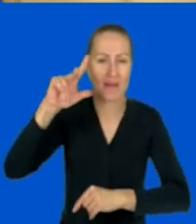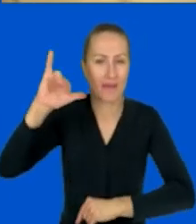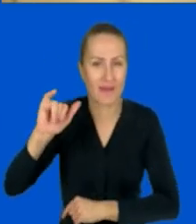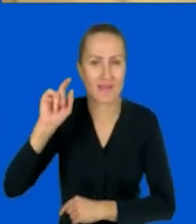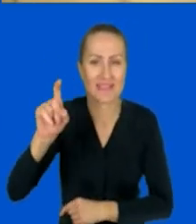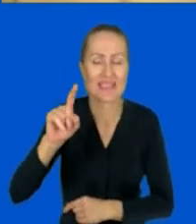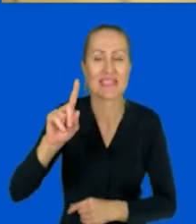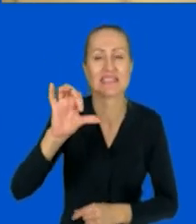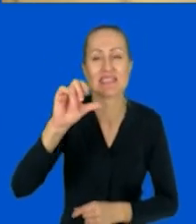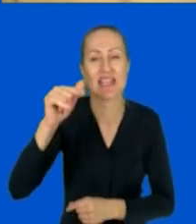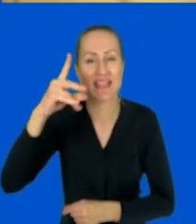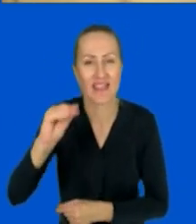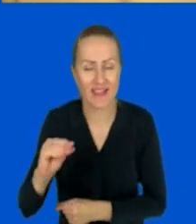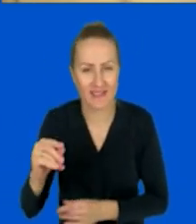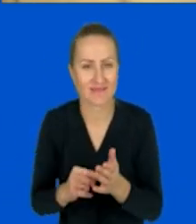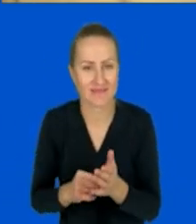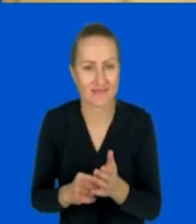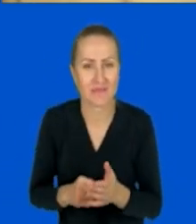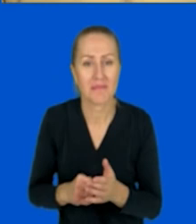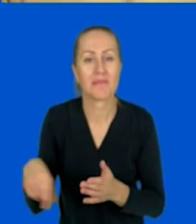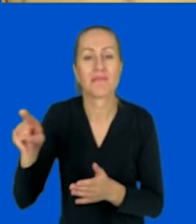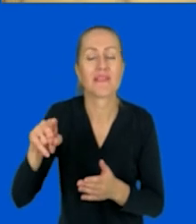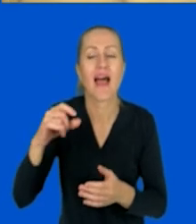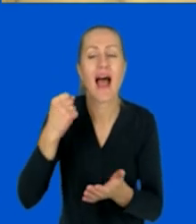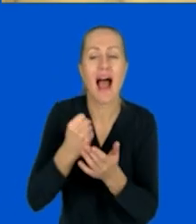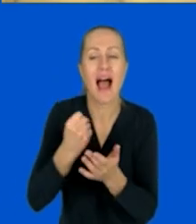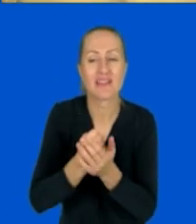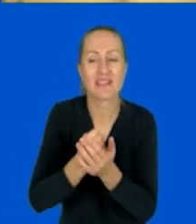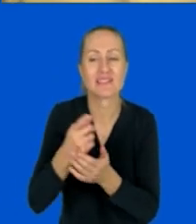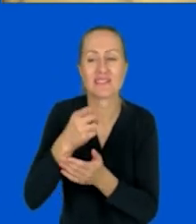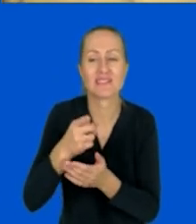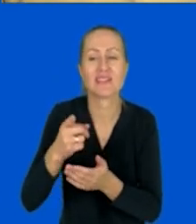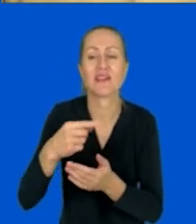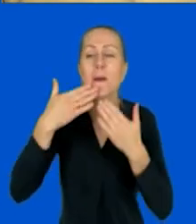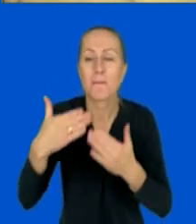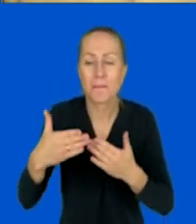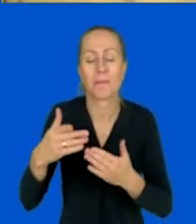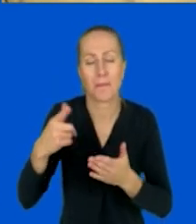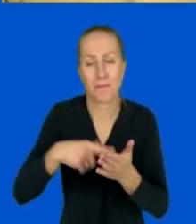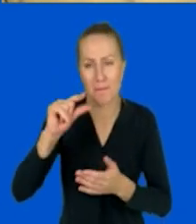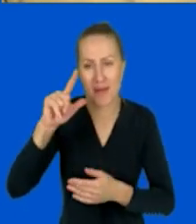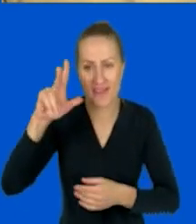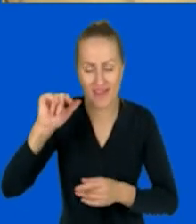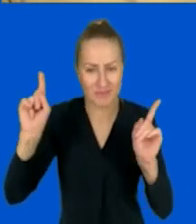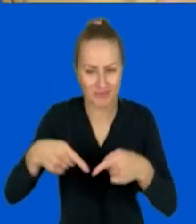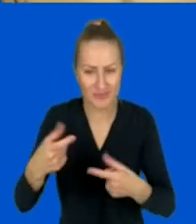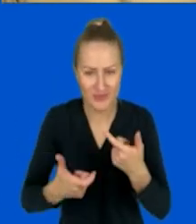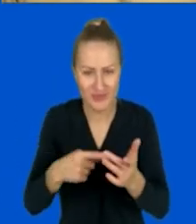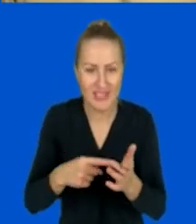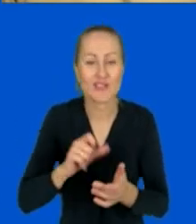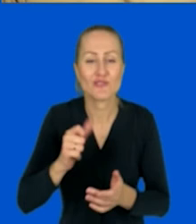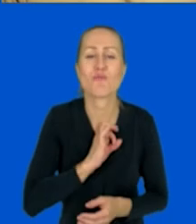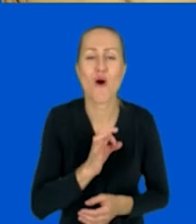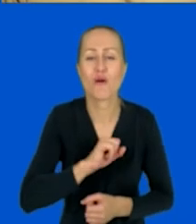slajdów, z których adres do slajdów jest skrócony za pomocą narzędzia Biki. Jednym z moich ulubionych narzędzi, które